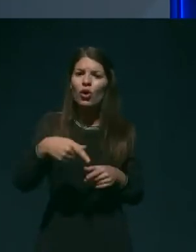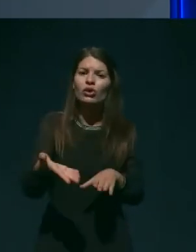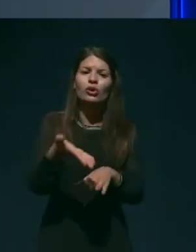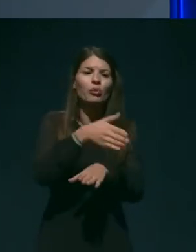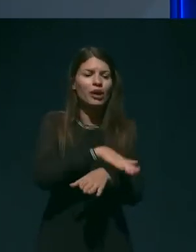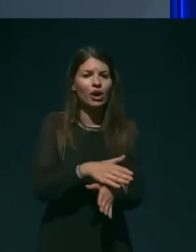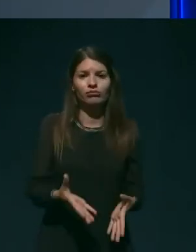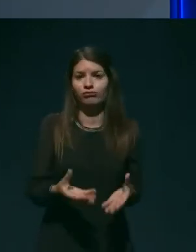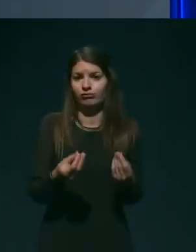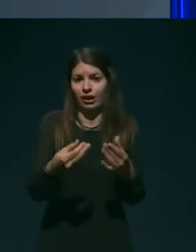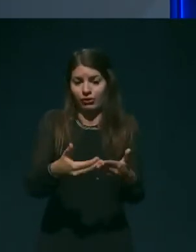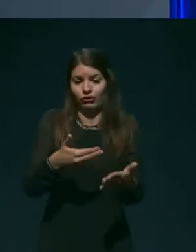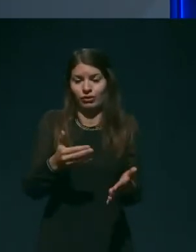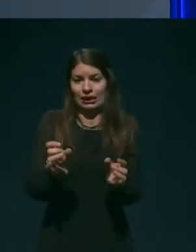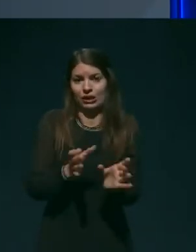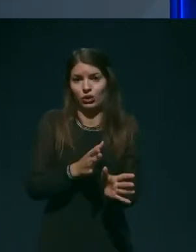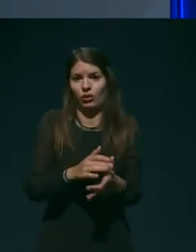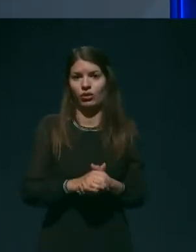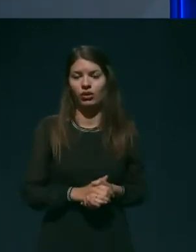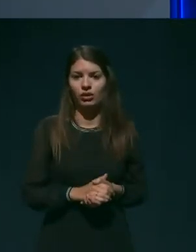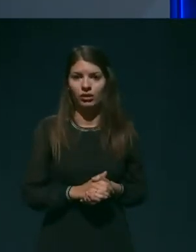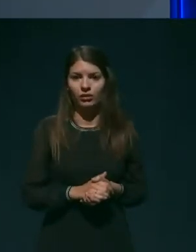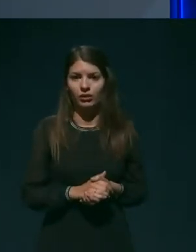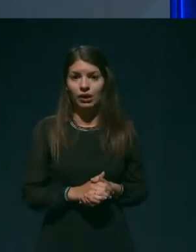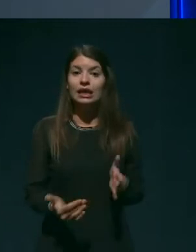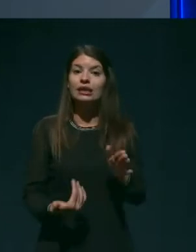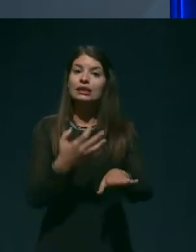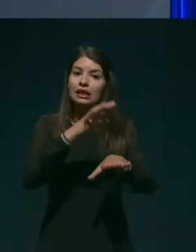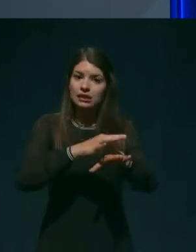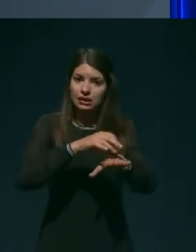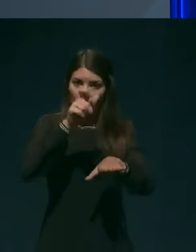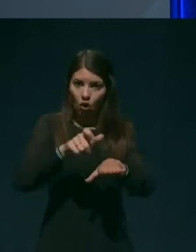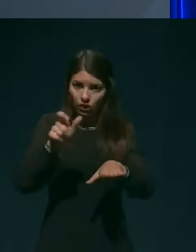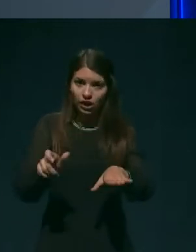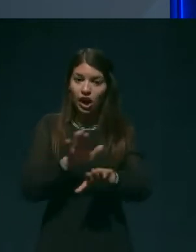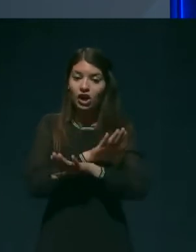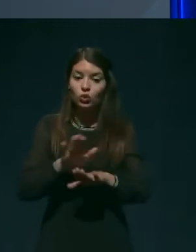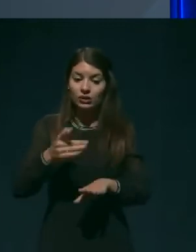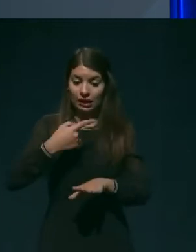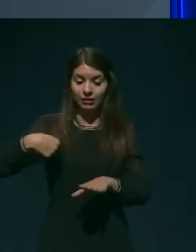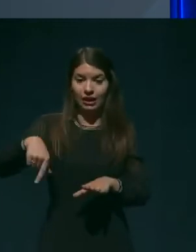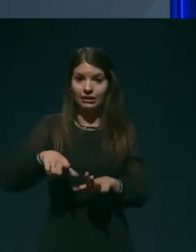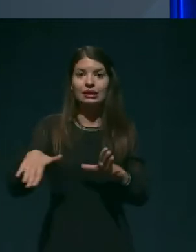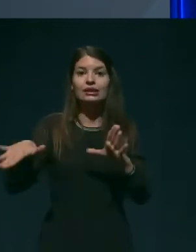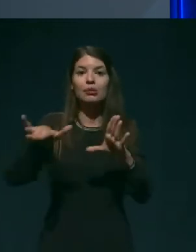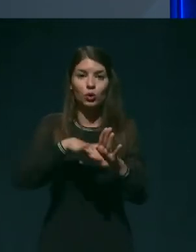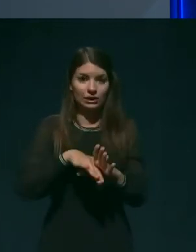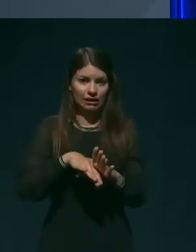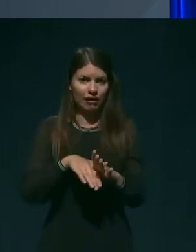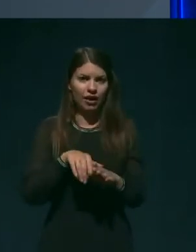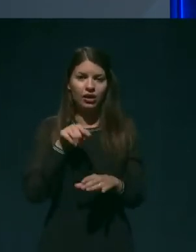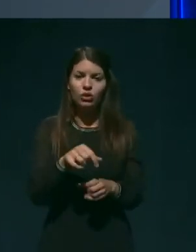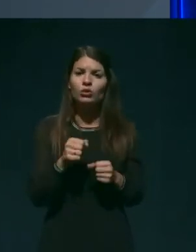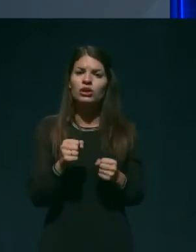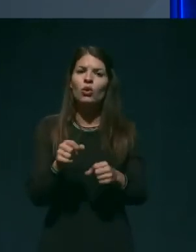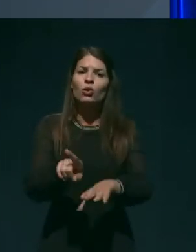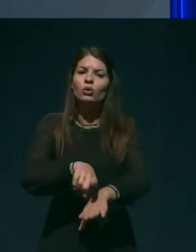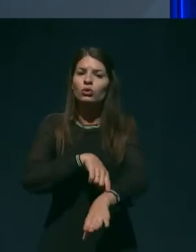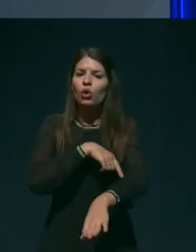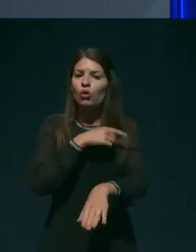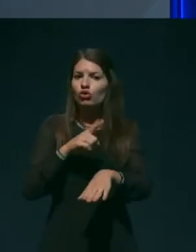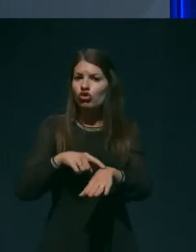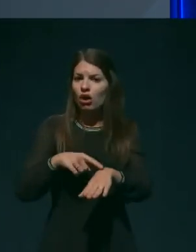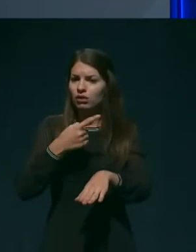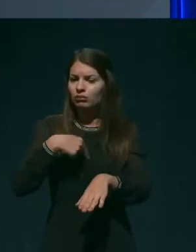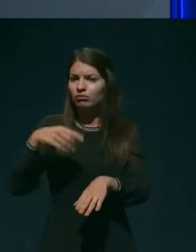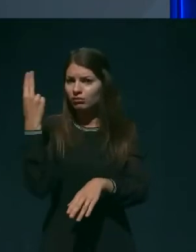časom. Za zdravnike in vse zdravstvene delavce je to dolgo časa bilo razumljeno kot